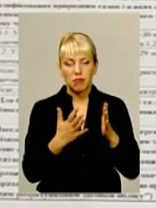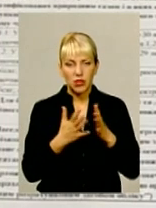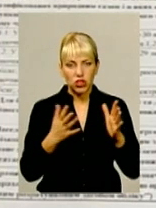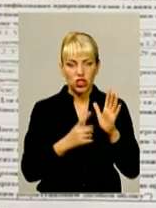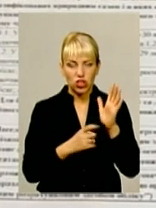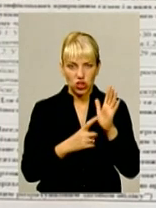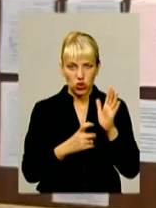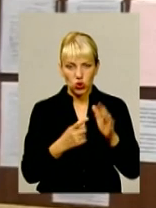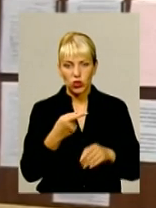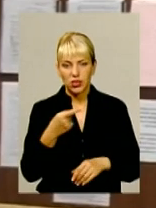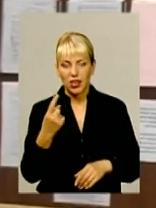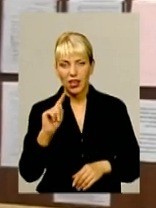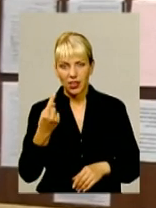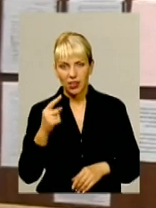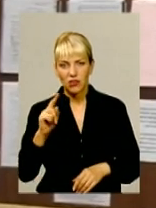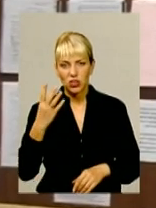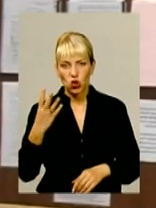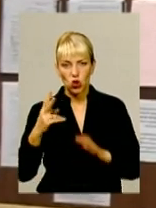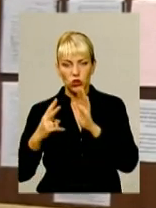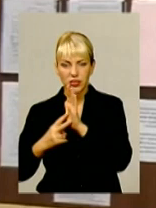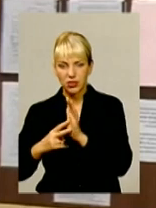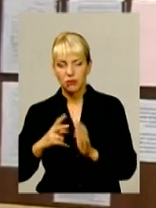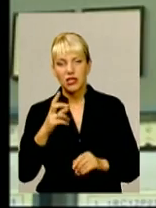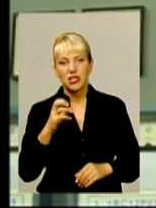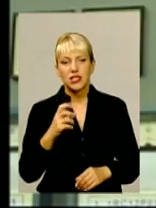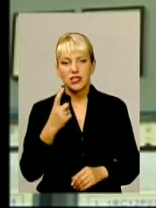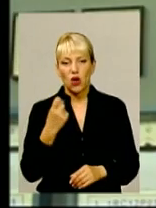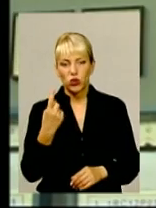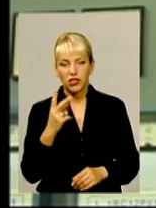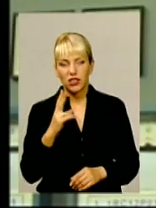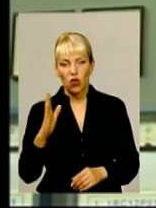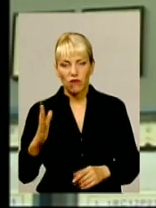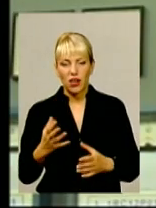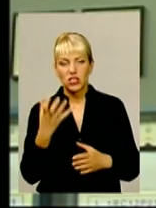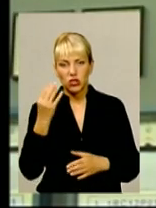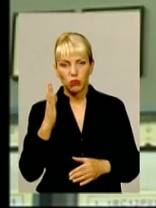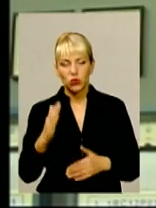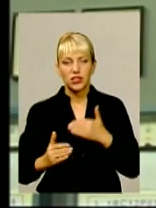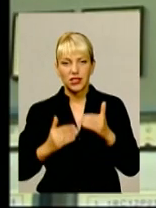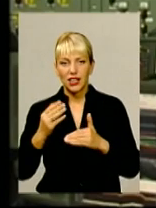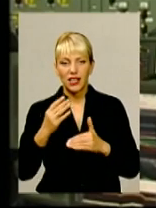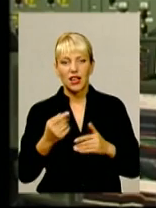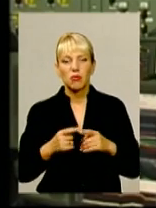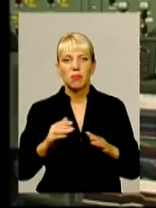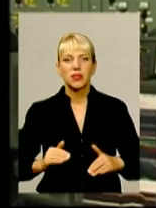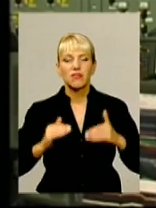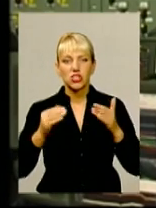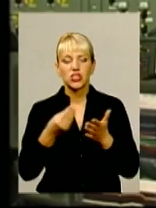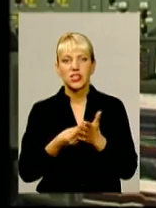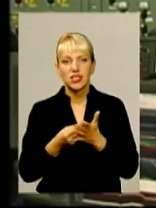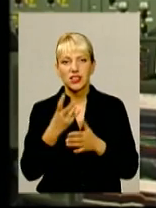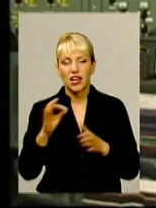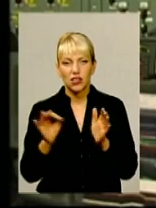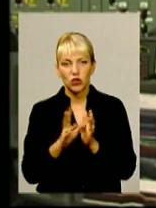кВт-годин – понад гривню 47 копійок за один кВт електрики. Попереду ще три етапи підвищення цін на електроенергію. Два у